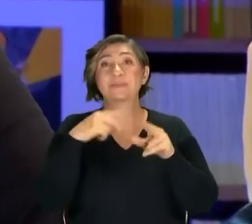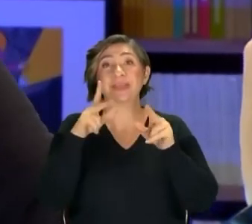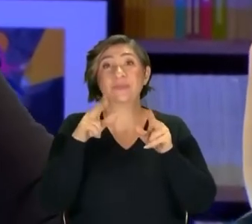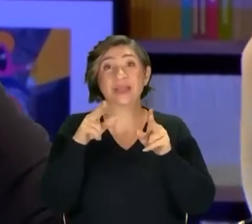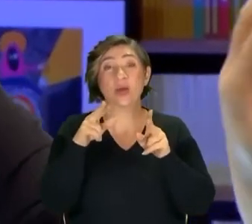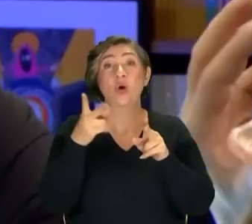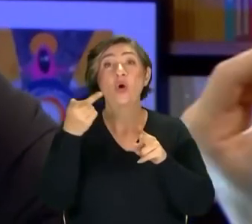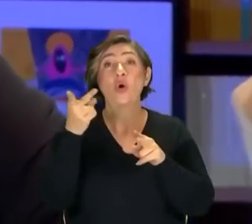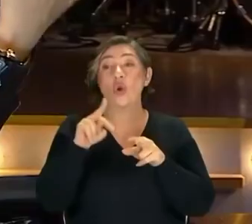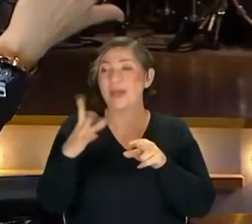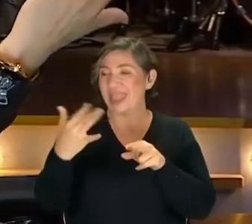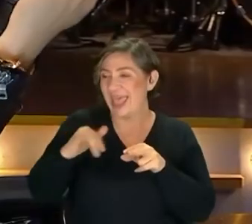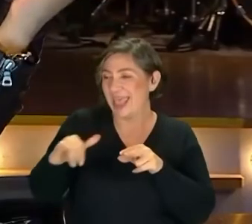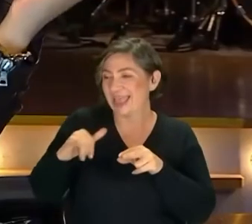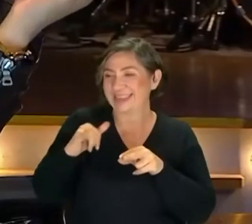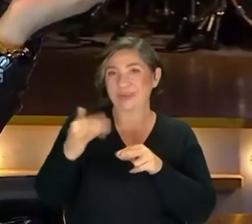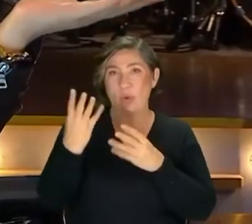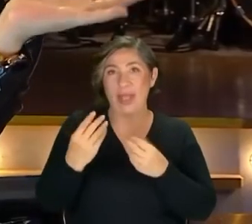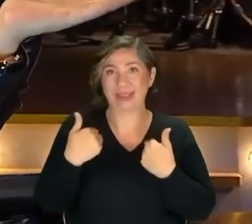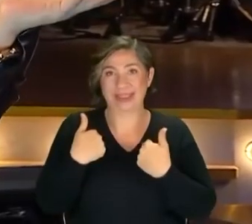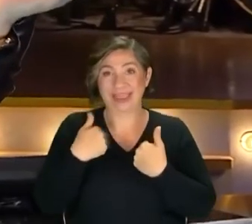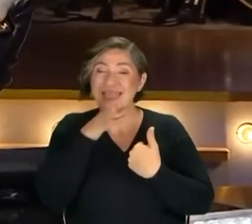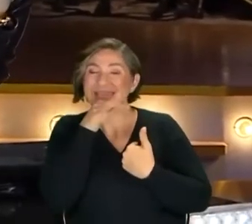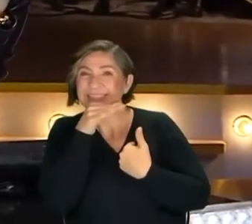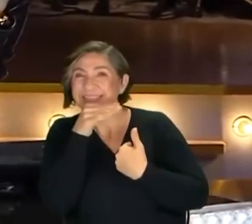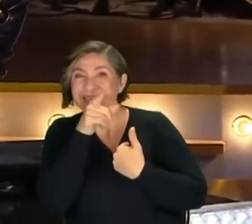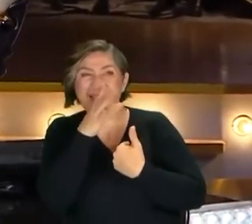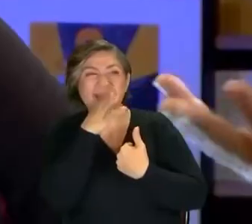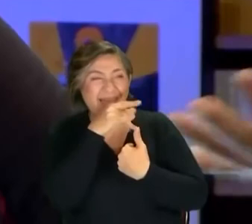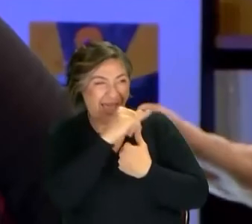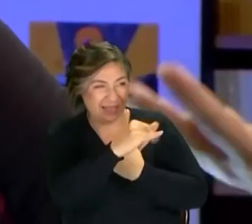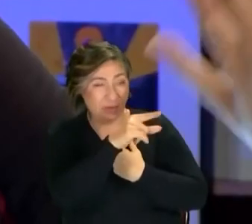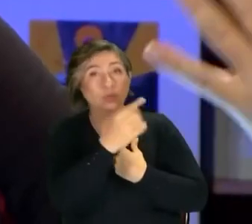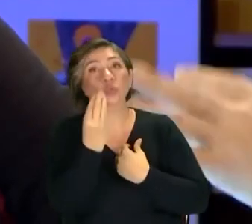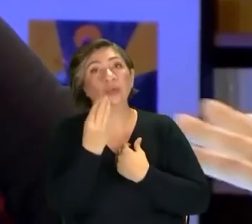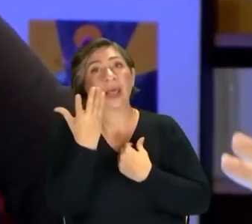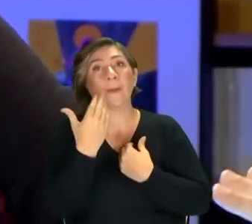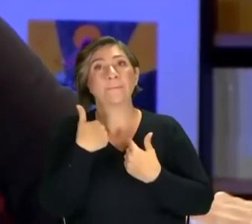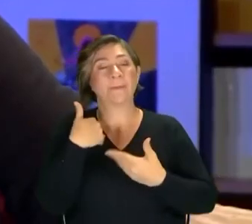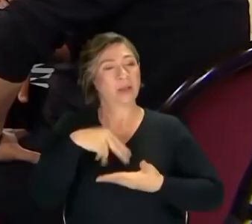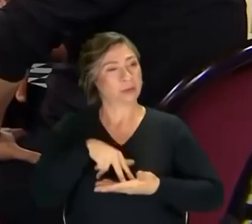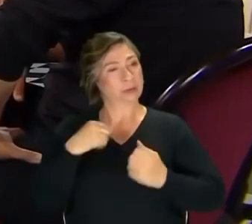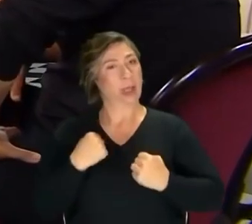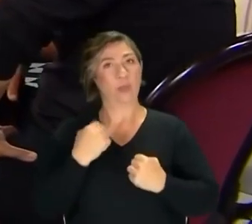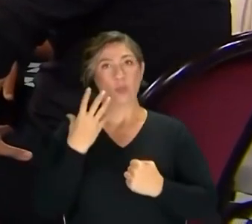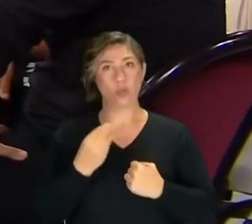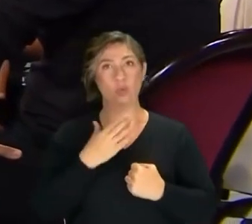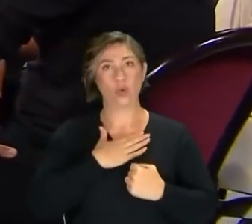ölüme daha yaşlanan yaşlarda tamam güzel çünkü beni ayakta tutuyor.